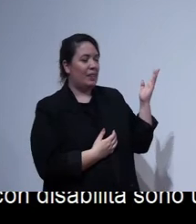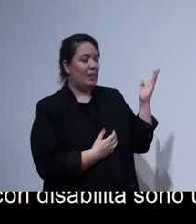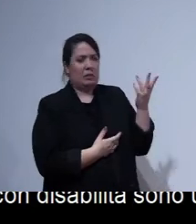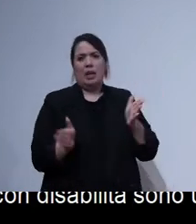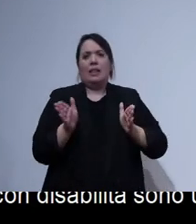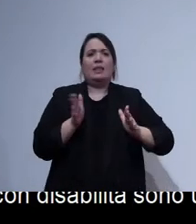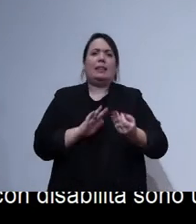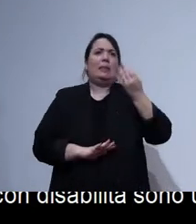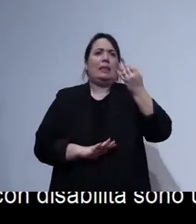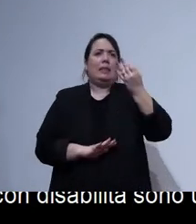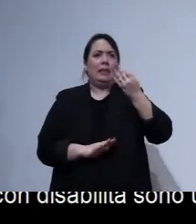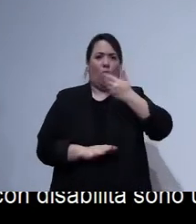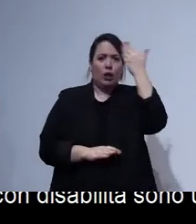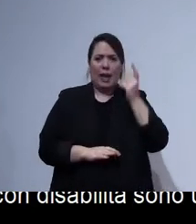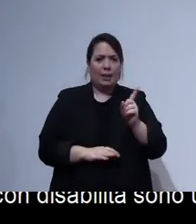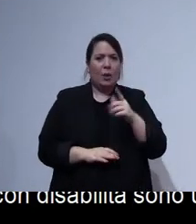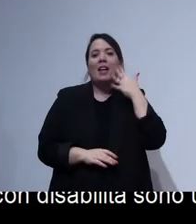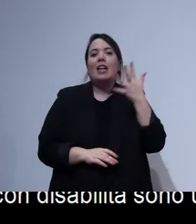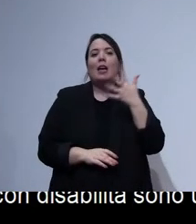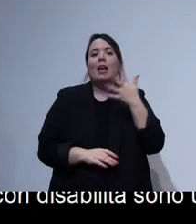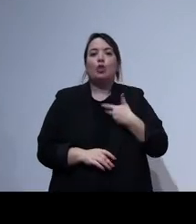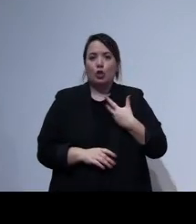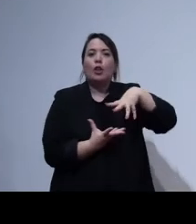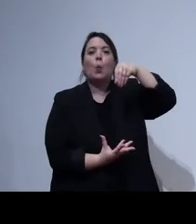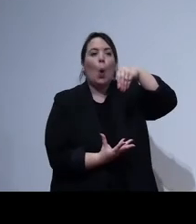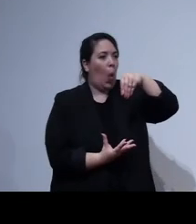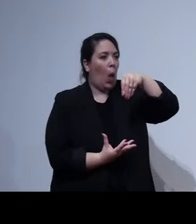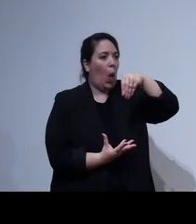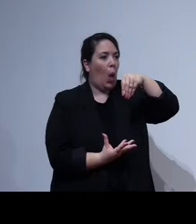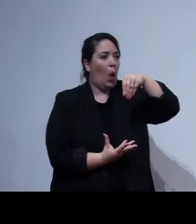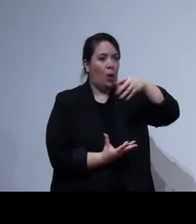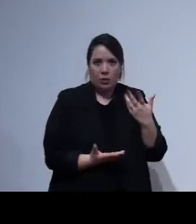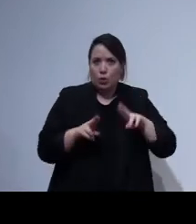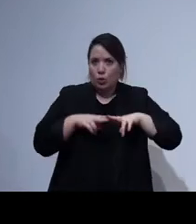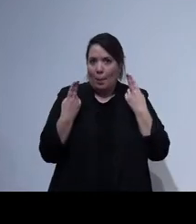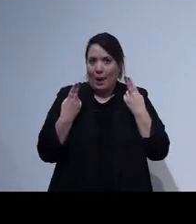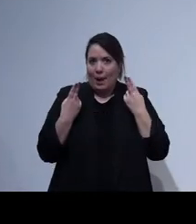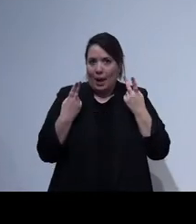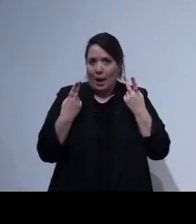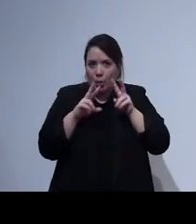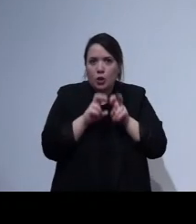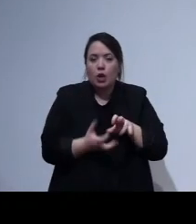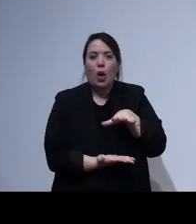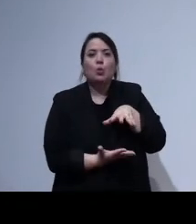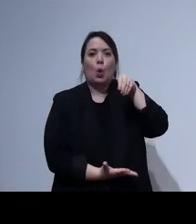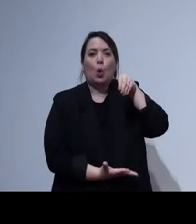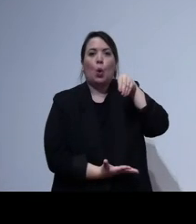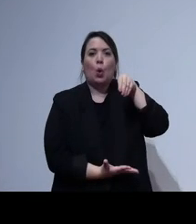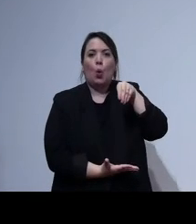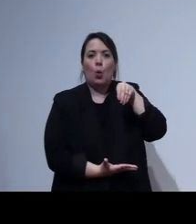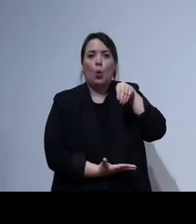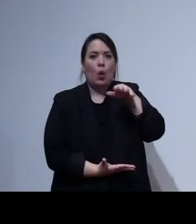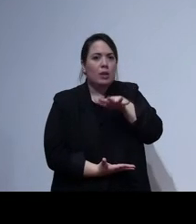di albergo, ma c'è il trullo. Ad esempio abbiamo scoperto che i trulli, facendo proprio la ricerca, i trulli sono molto spesso degli spazi